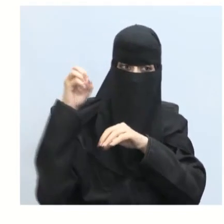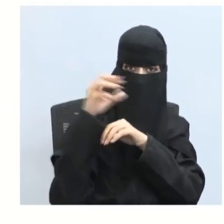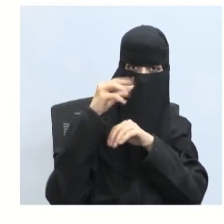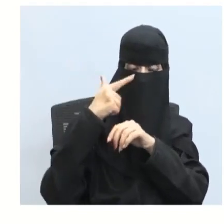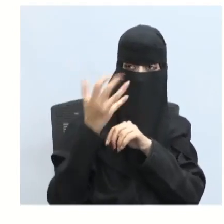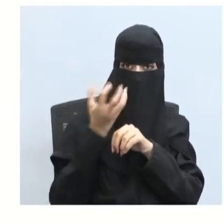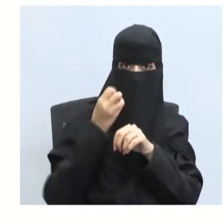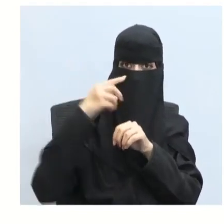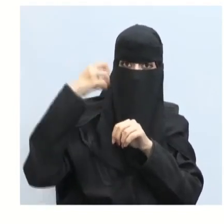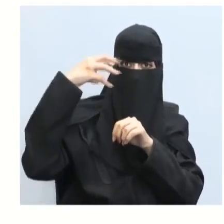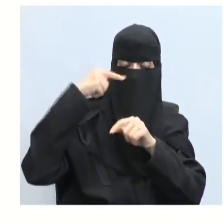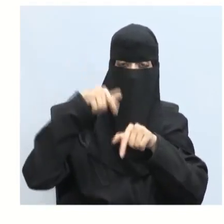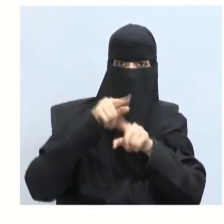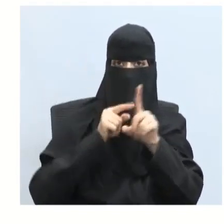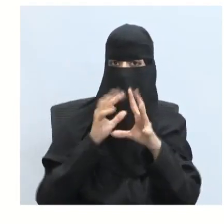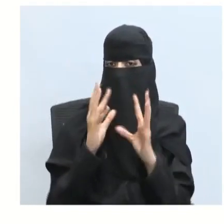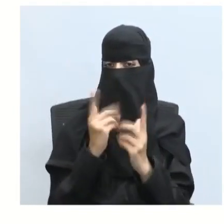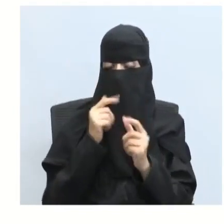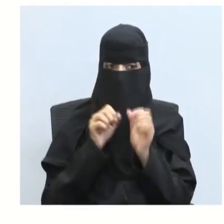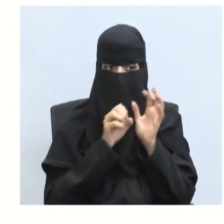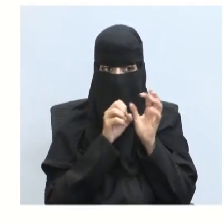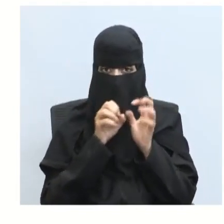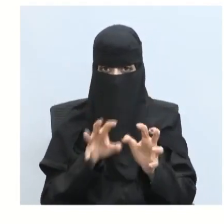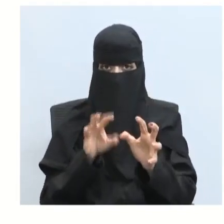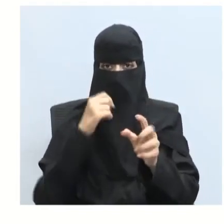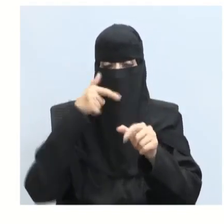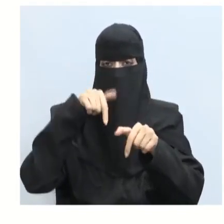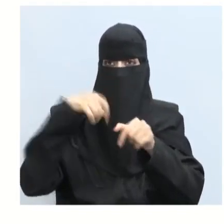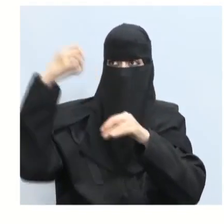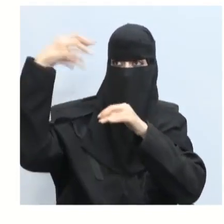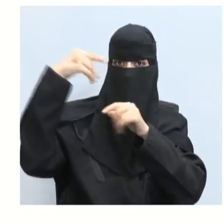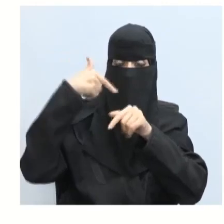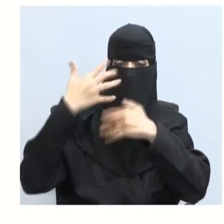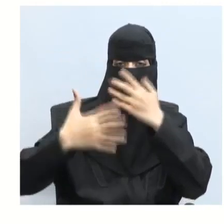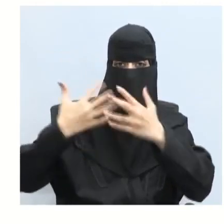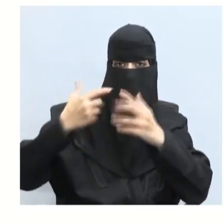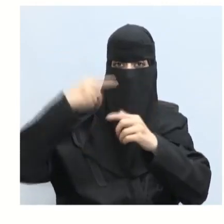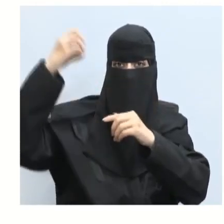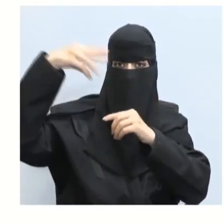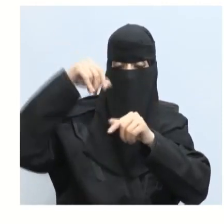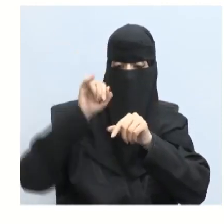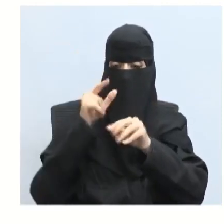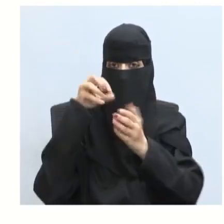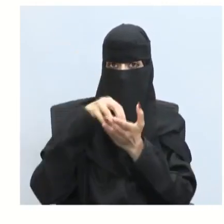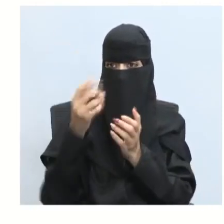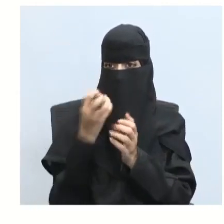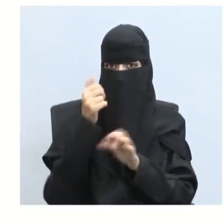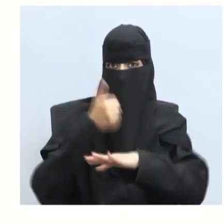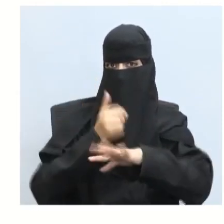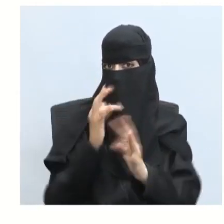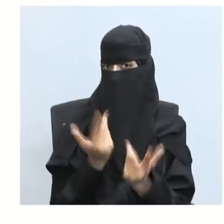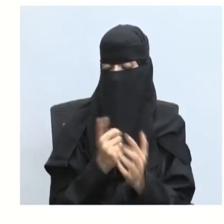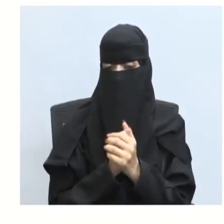المصدر المضيء إذن التدفق الضوئي هو عبارة عن معدل انبعاث الطاقة من المصدر